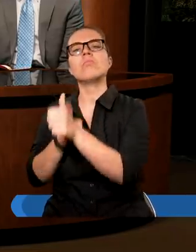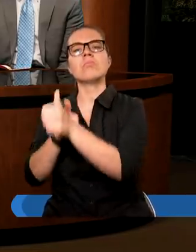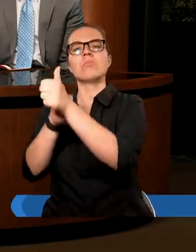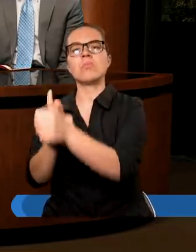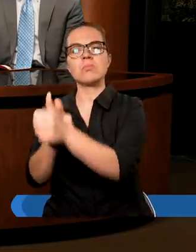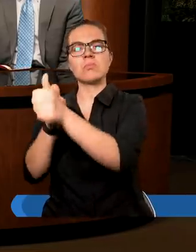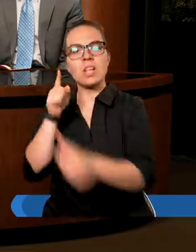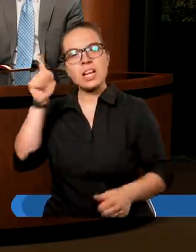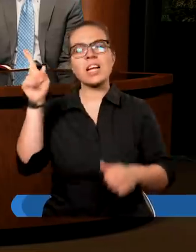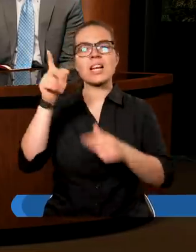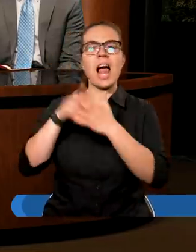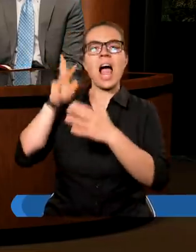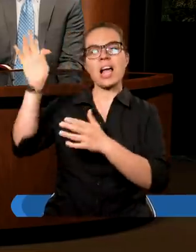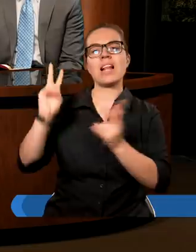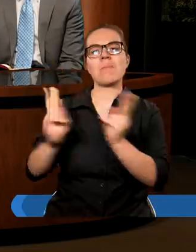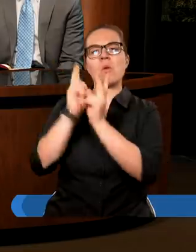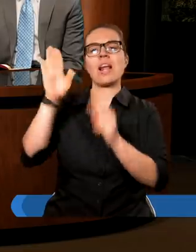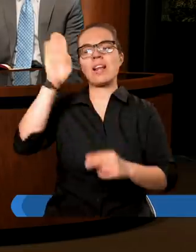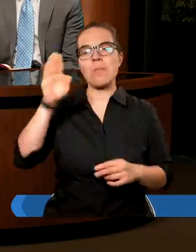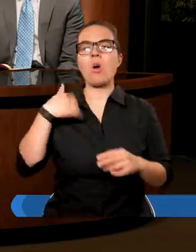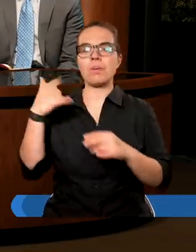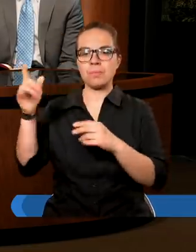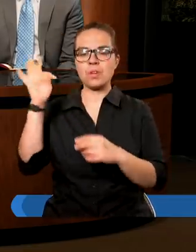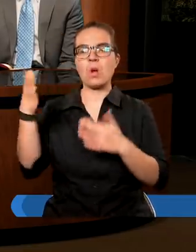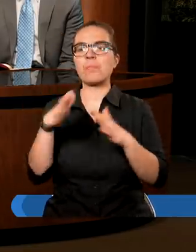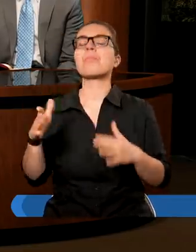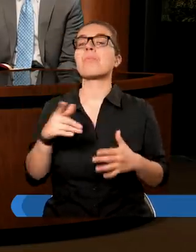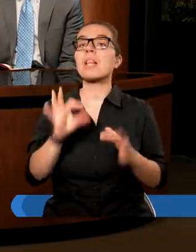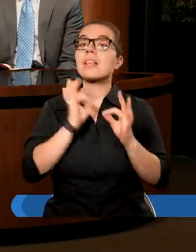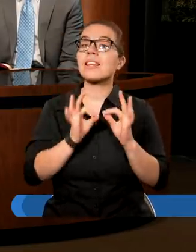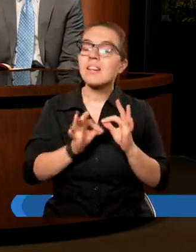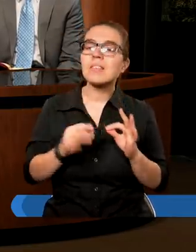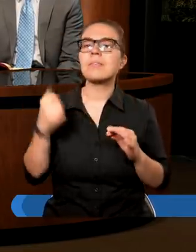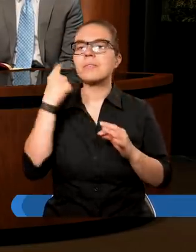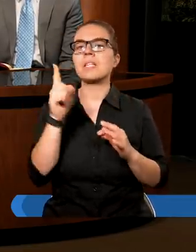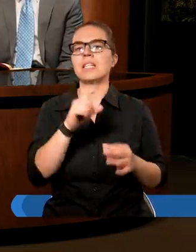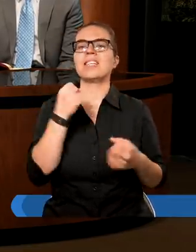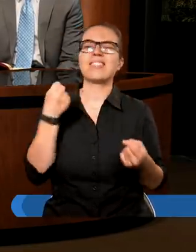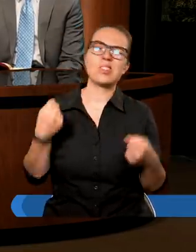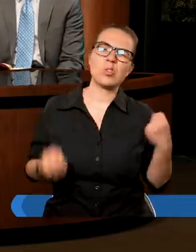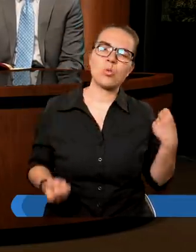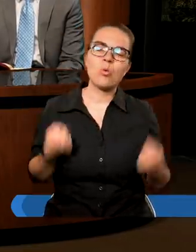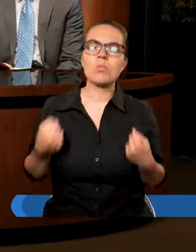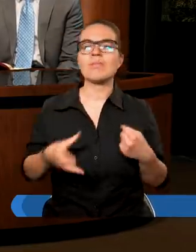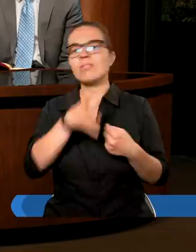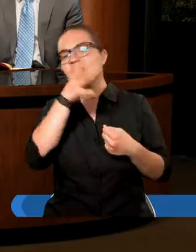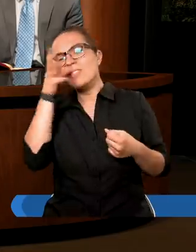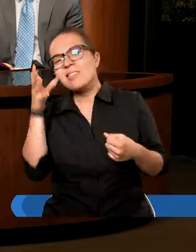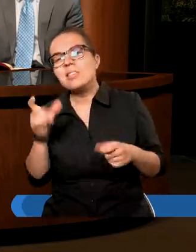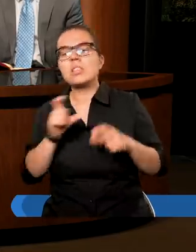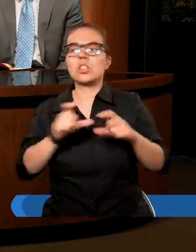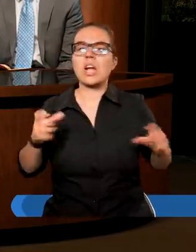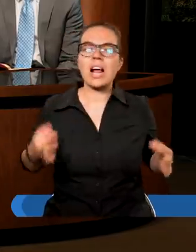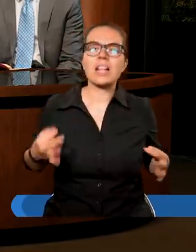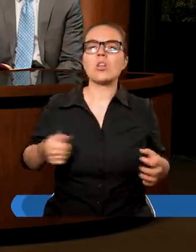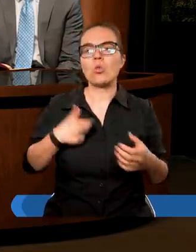z powracającym Chrystusem. Ale dokładnie zdając sobie sprawę też z trudności czasów, które będą